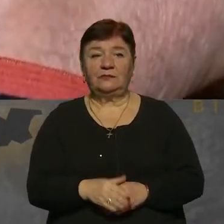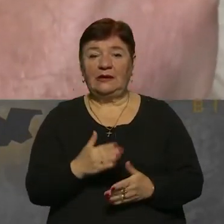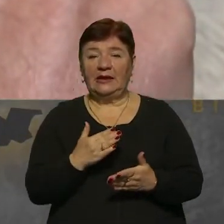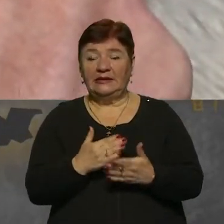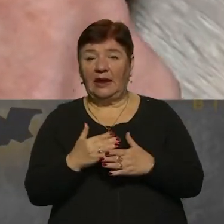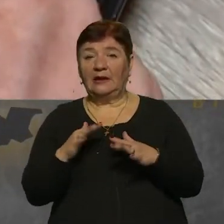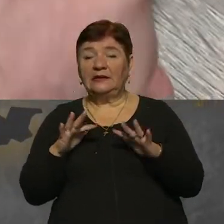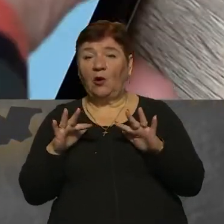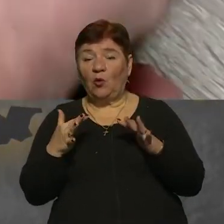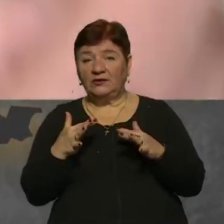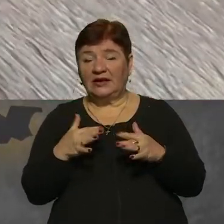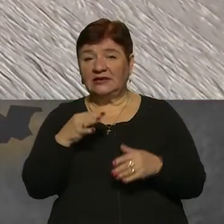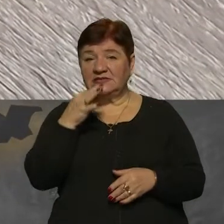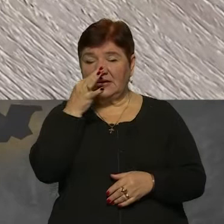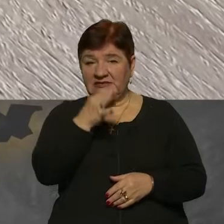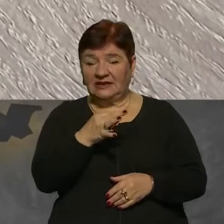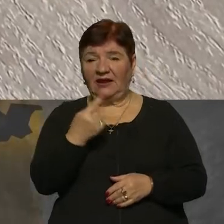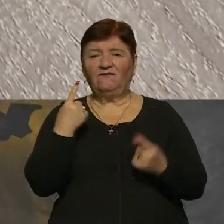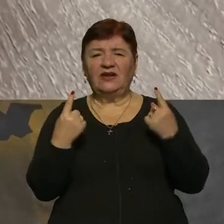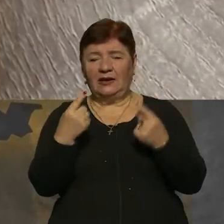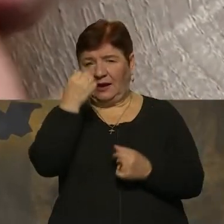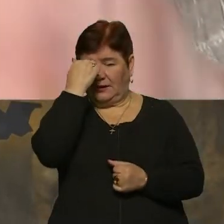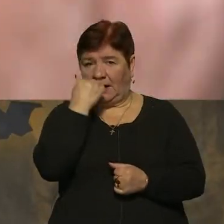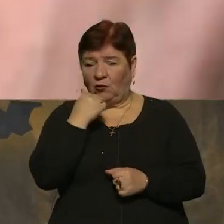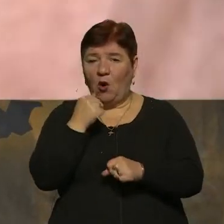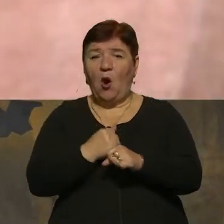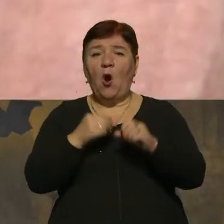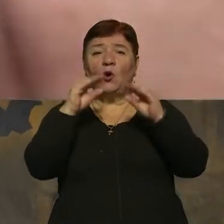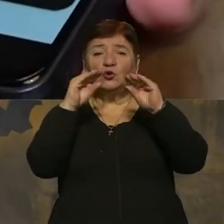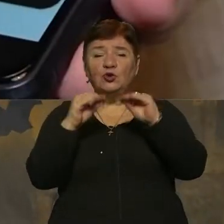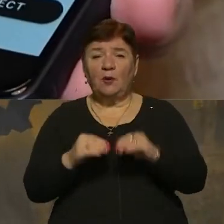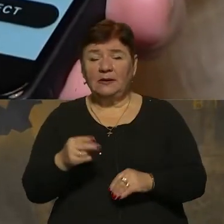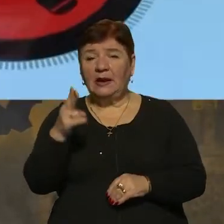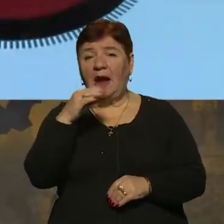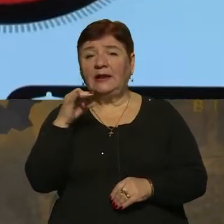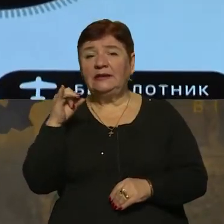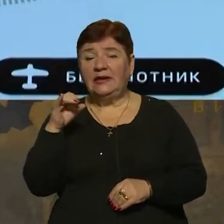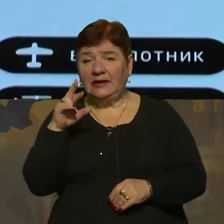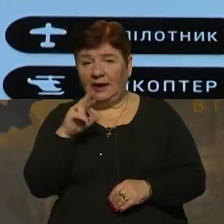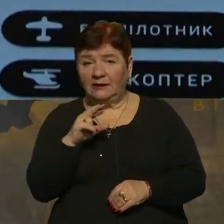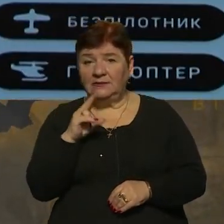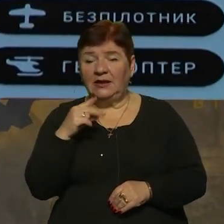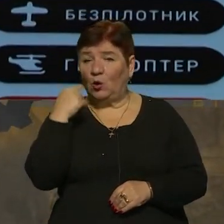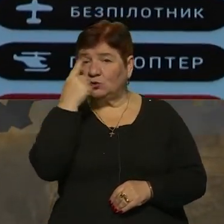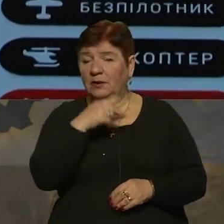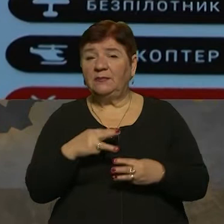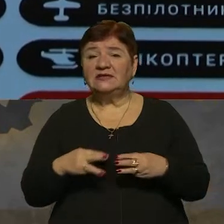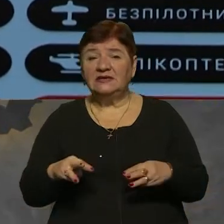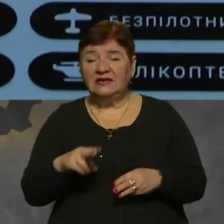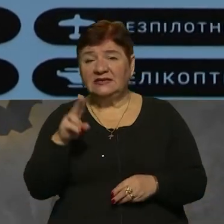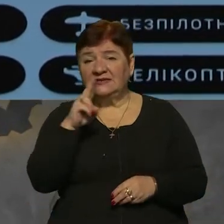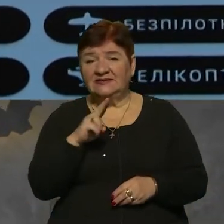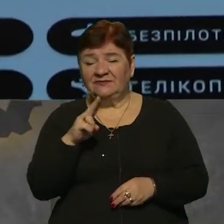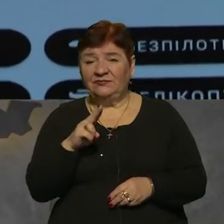нагода сказати велике дякую розробникам дії та особисто міністру цифрової